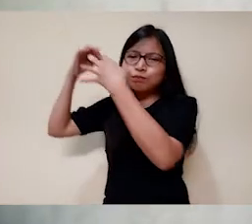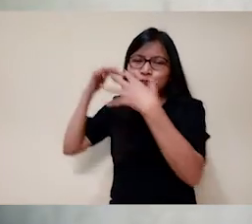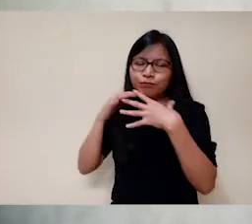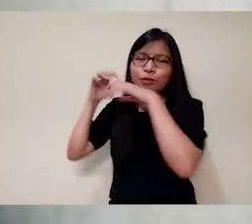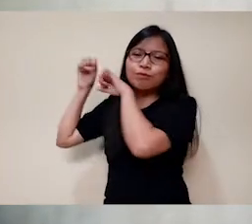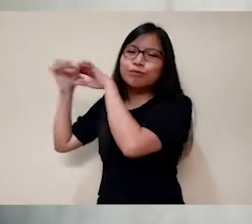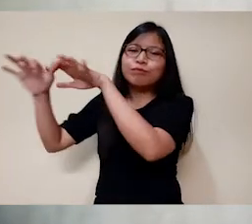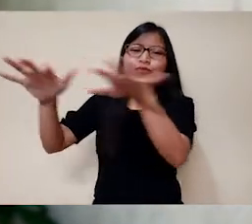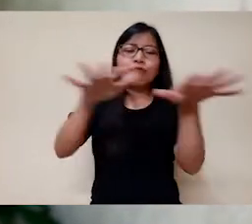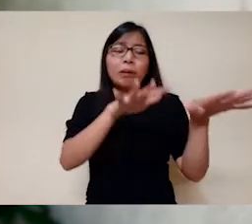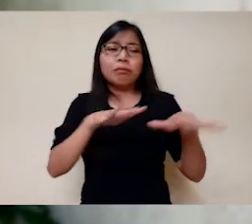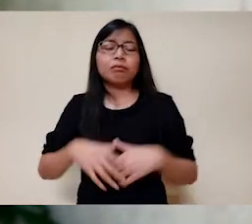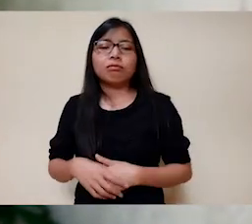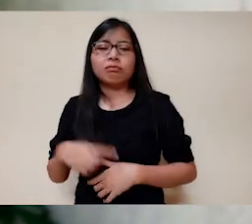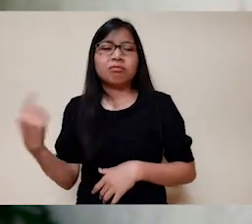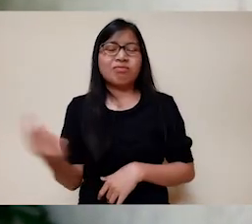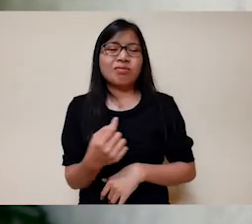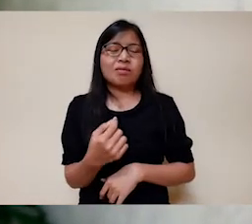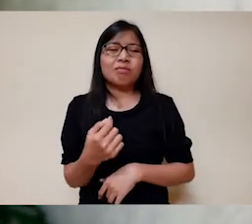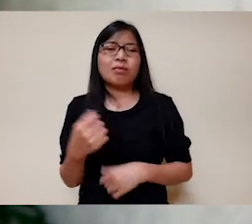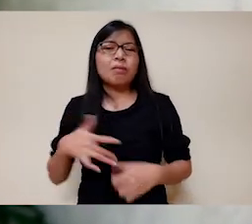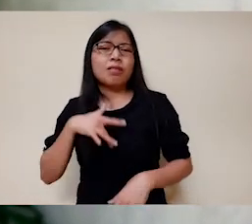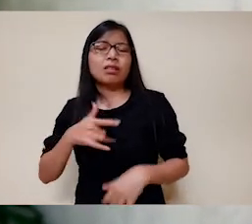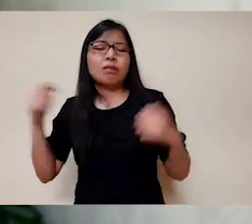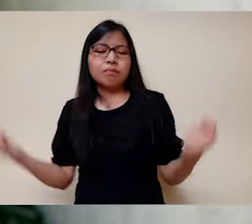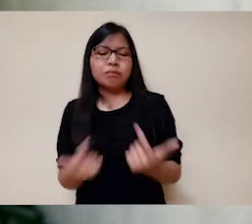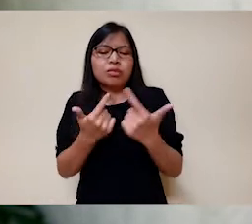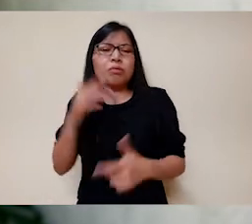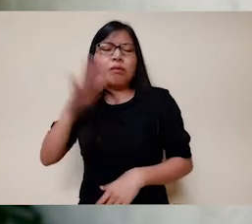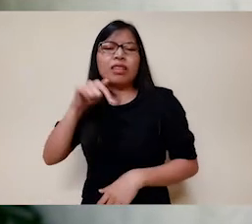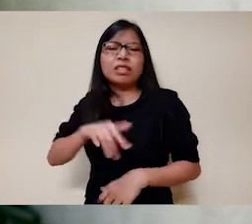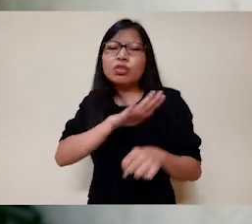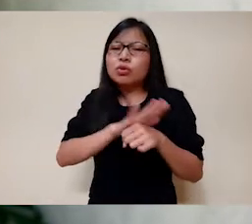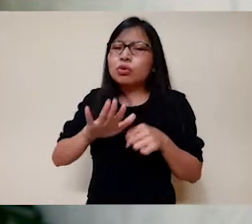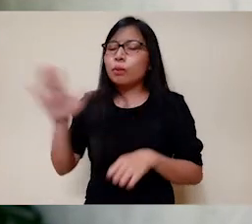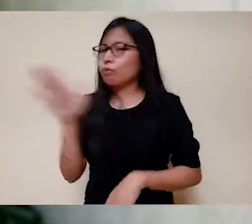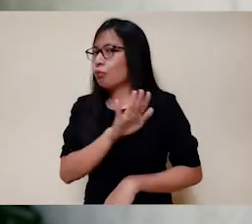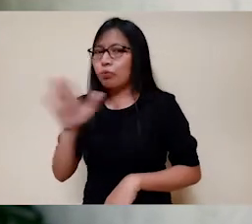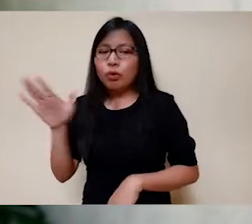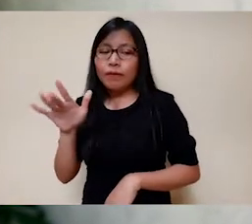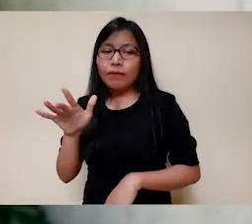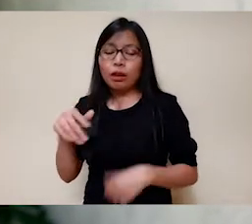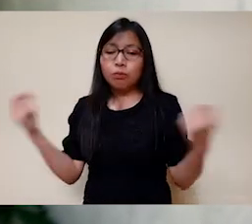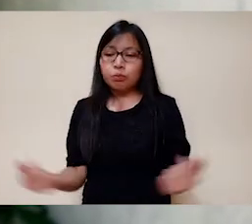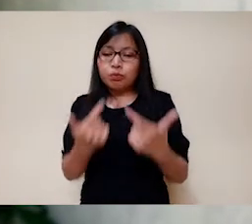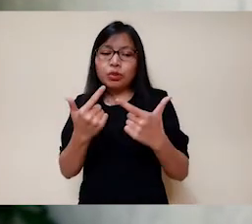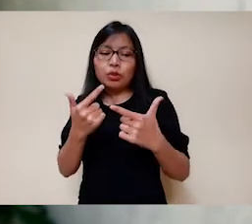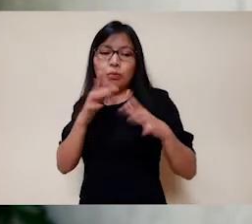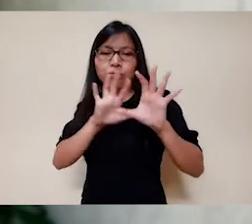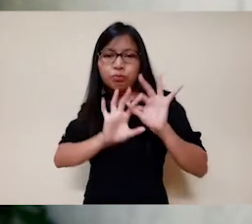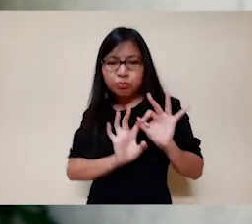untuk hari ini. Untuk melihat kehidupan hari ini bukan untuk terpusat kepada keinginan dan ego kami.